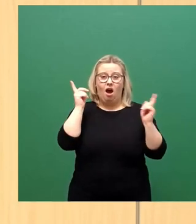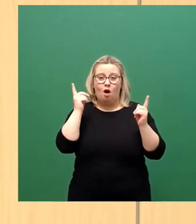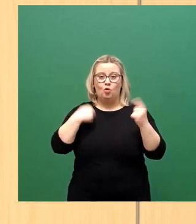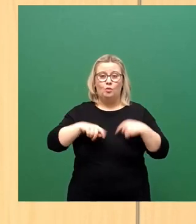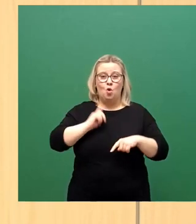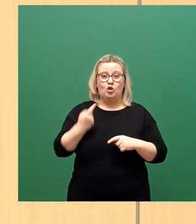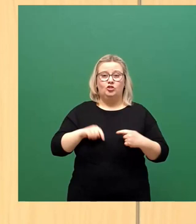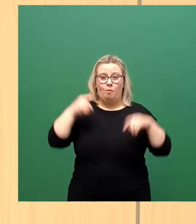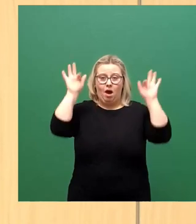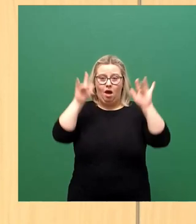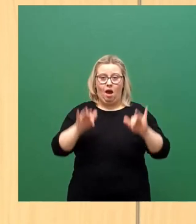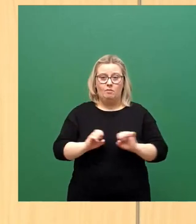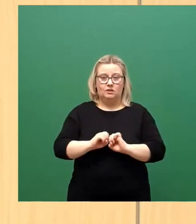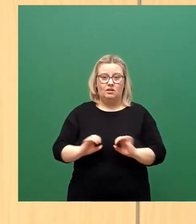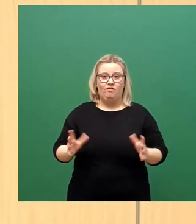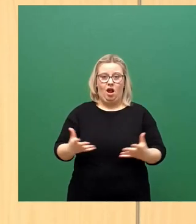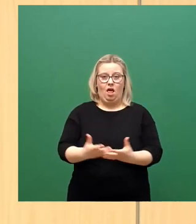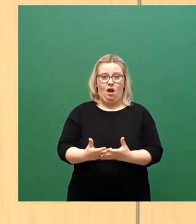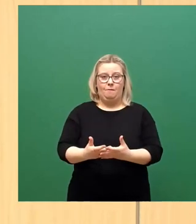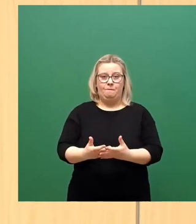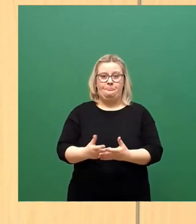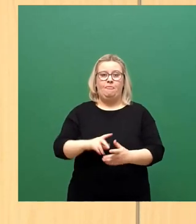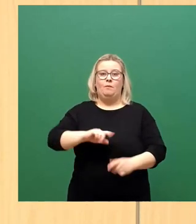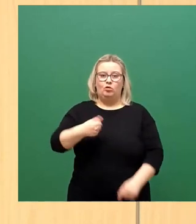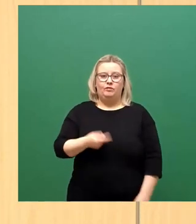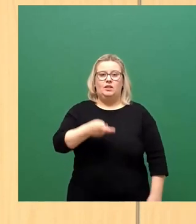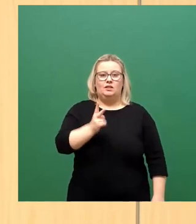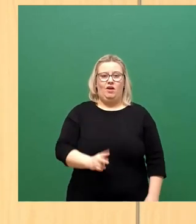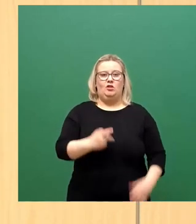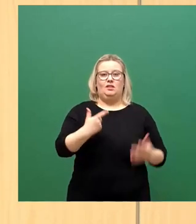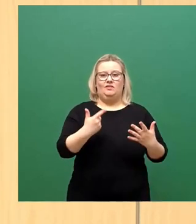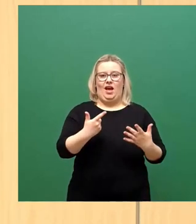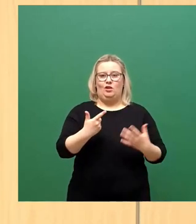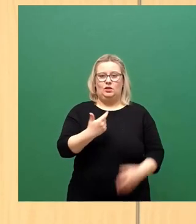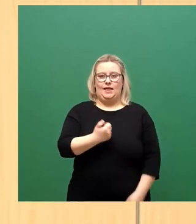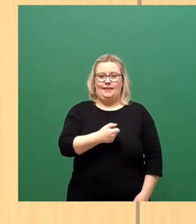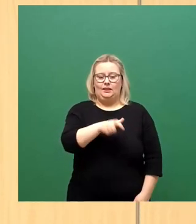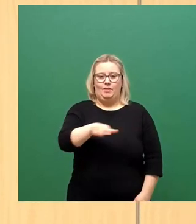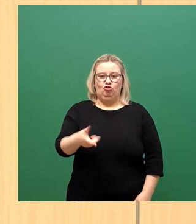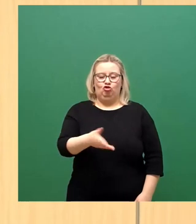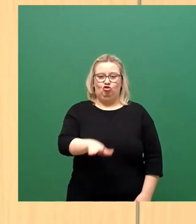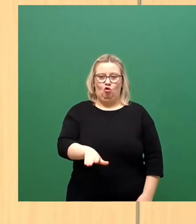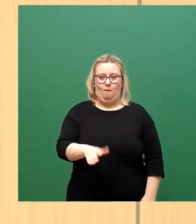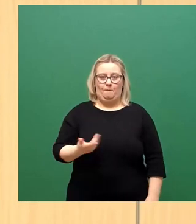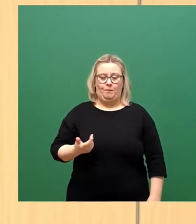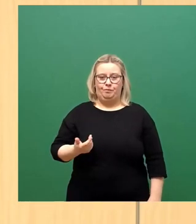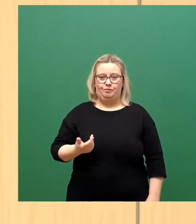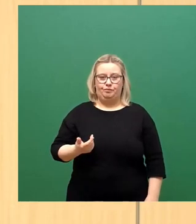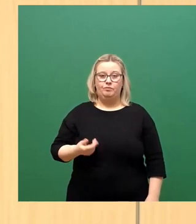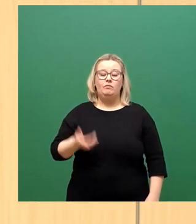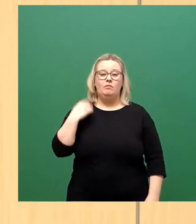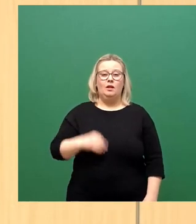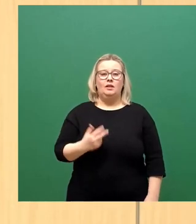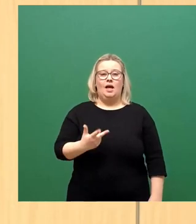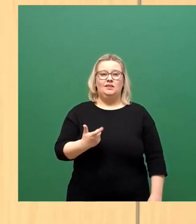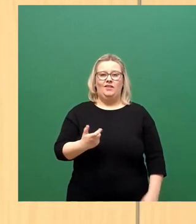Ohr. Seitdem sind wiederum 262 Menschen an Corona gestorben. Am 23.09. stand